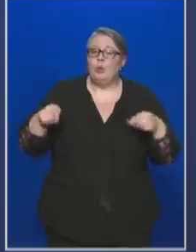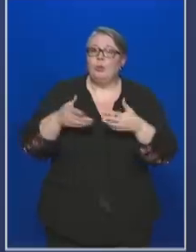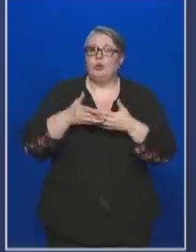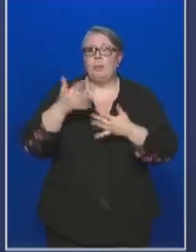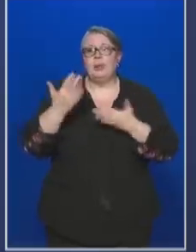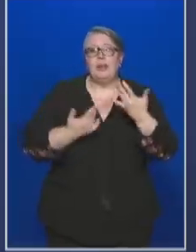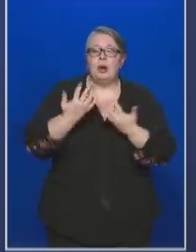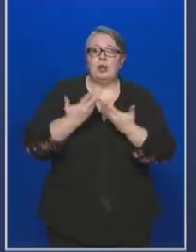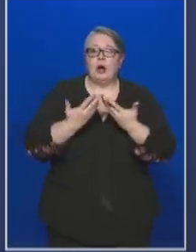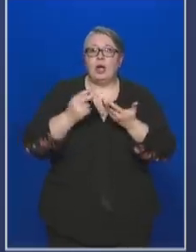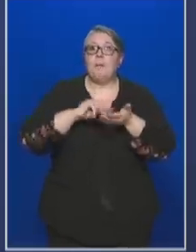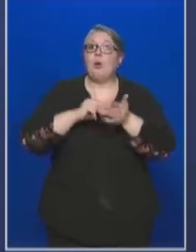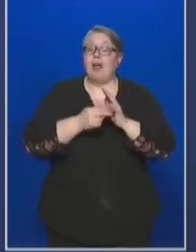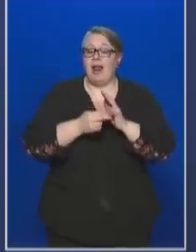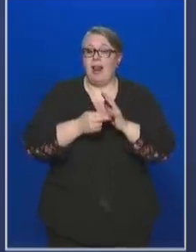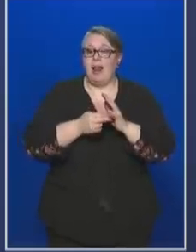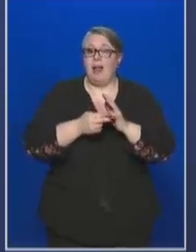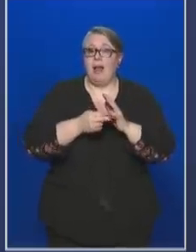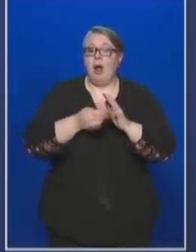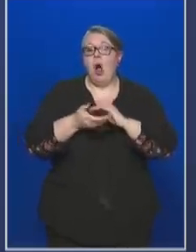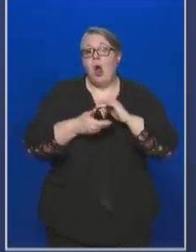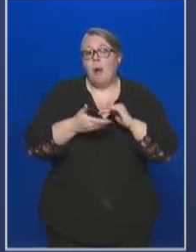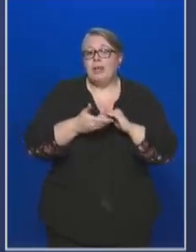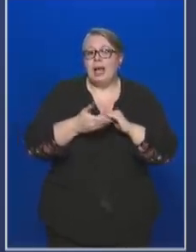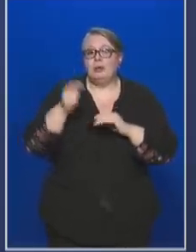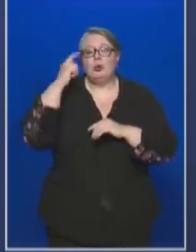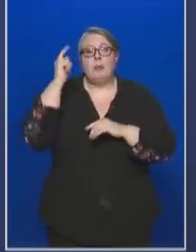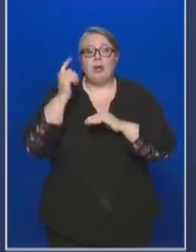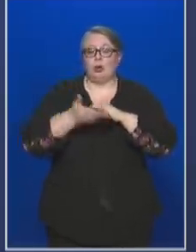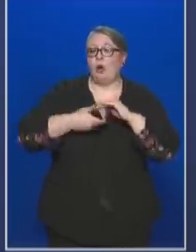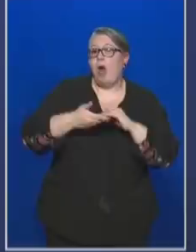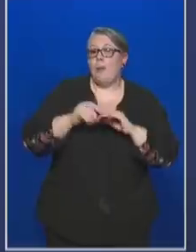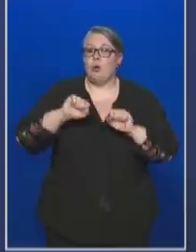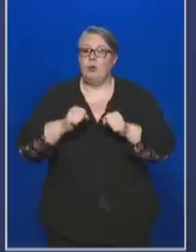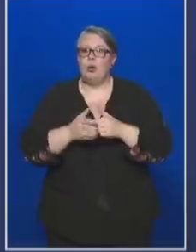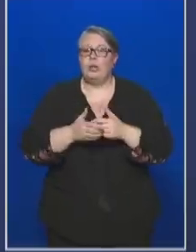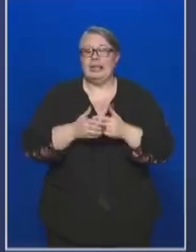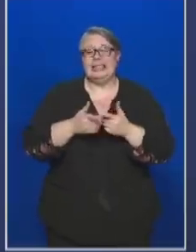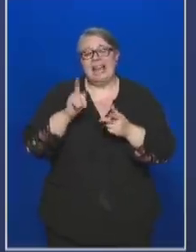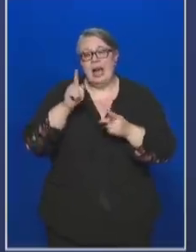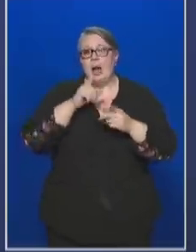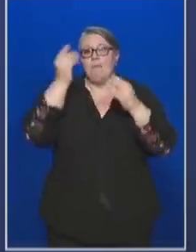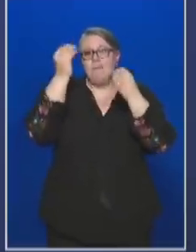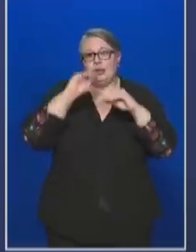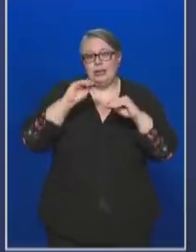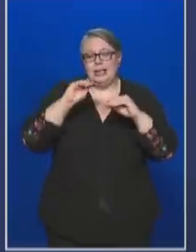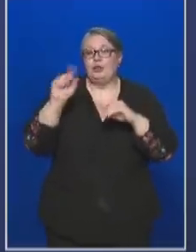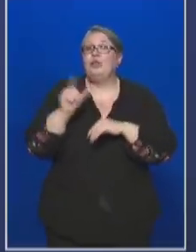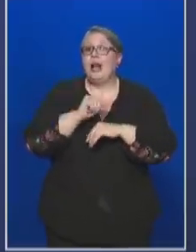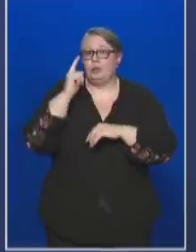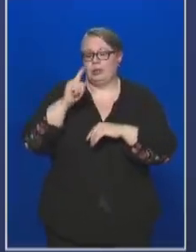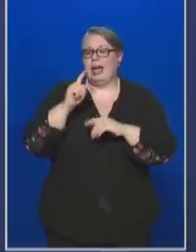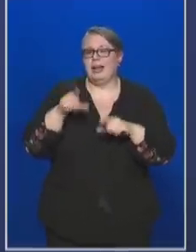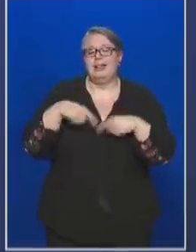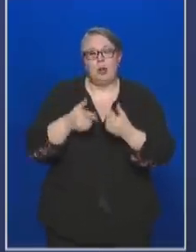matematikai modellezéssel, tudományos alapon működő becsléssel készülnek.